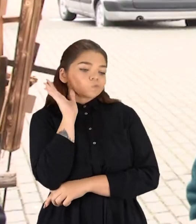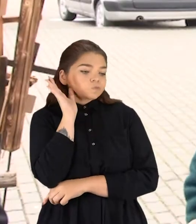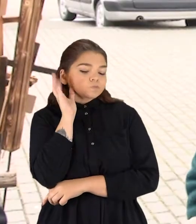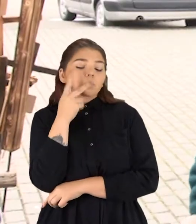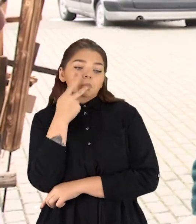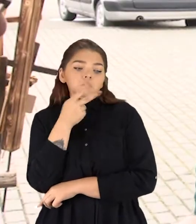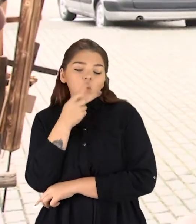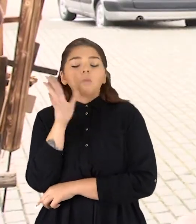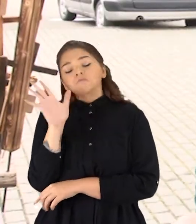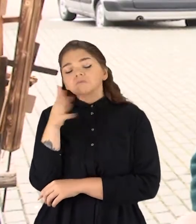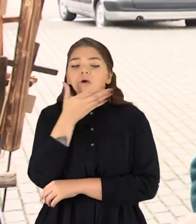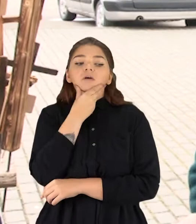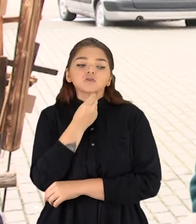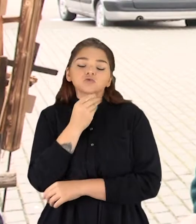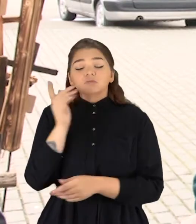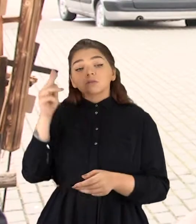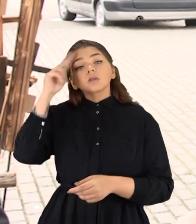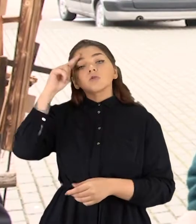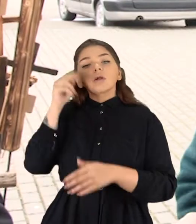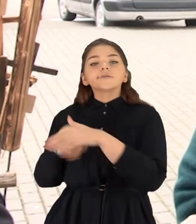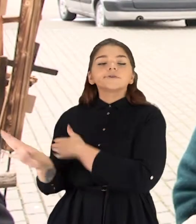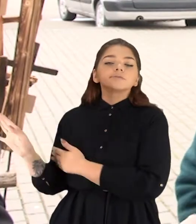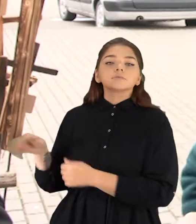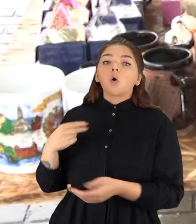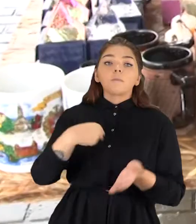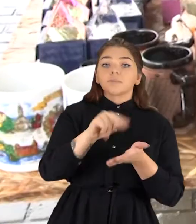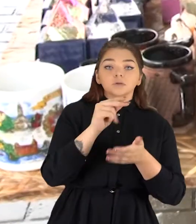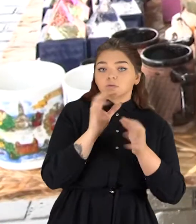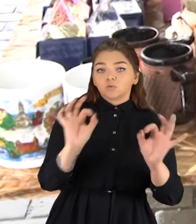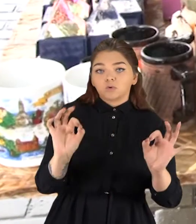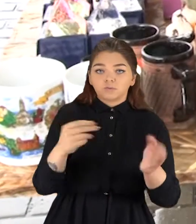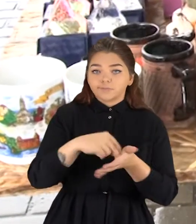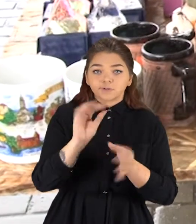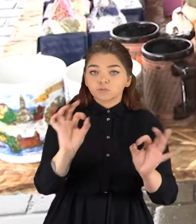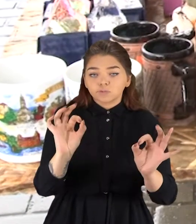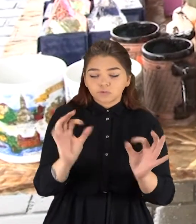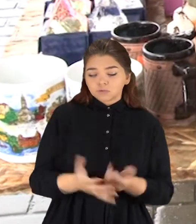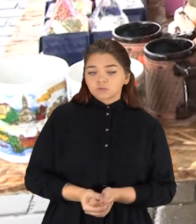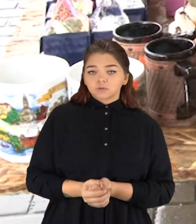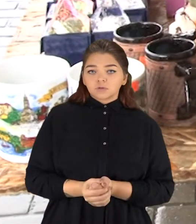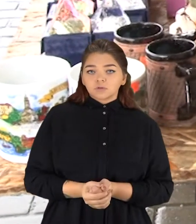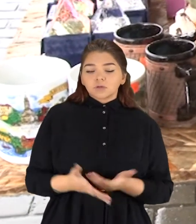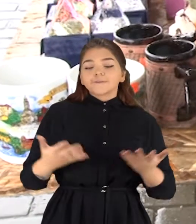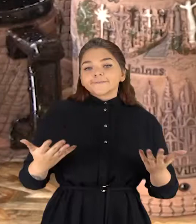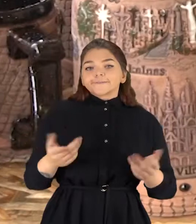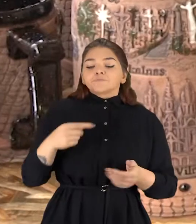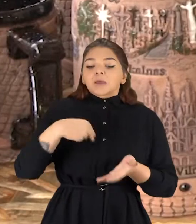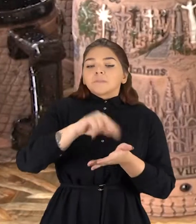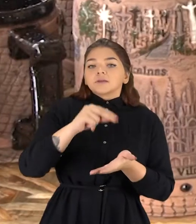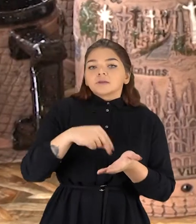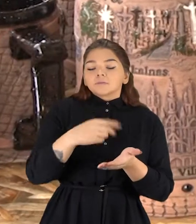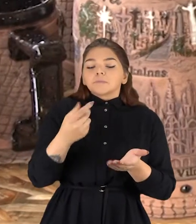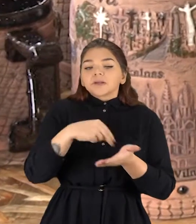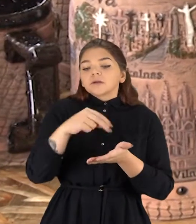Jie atsistoja, pasiklausia, pasižiūrėja, oi labai gražu ir visai toleta. Už tai bokalus užrašu Lietuvą ar kryžių kalnas pirkėjai